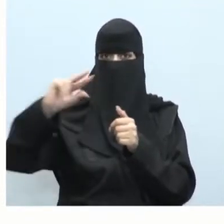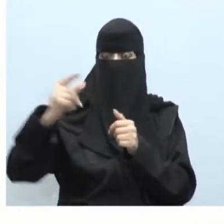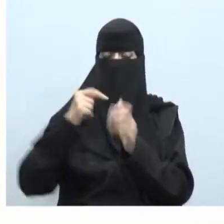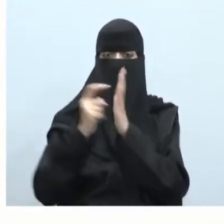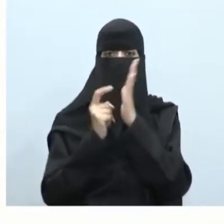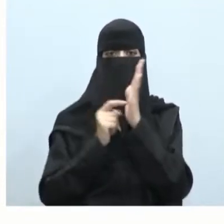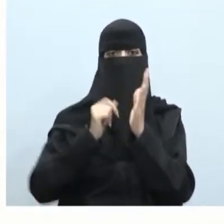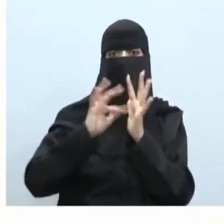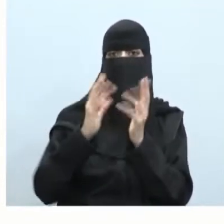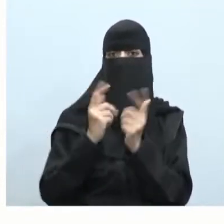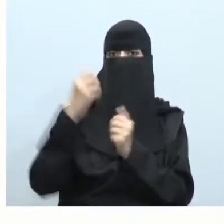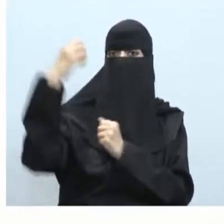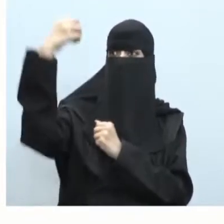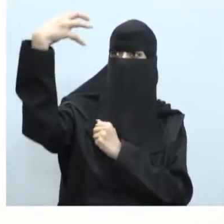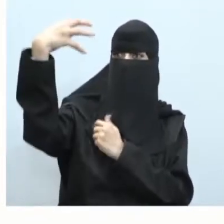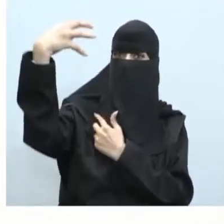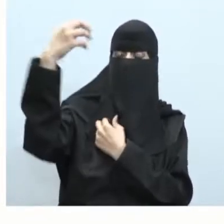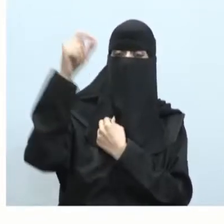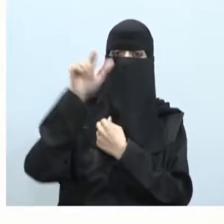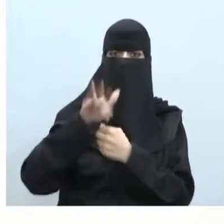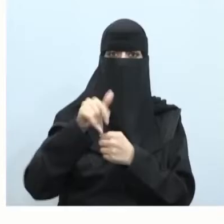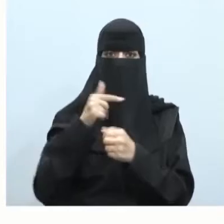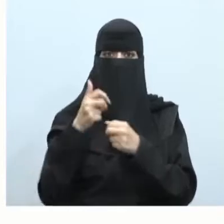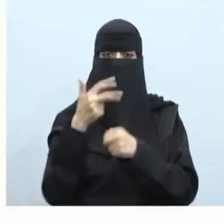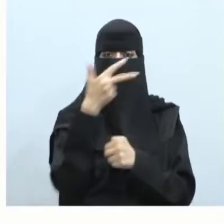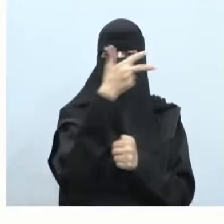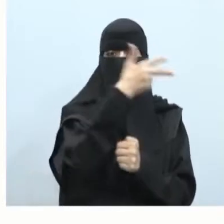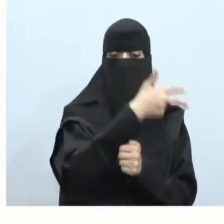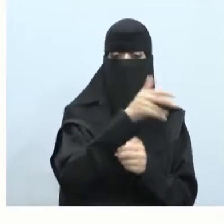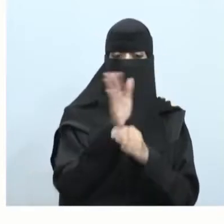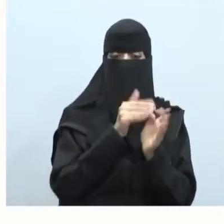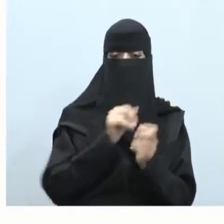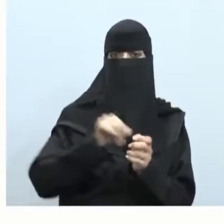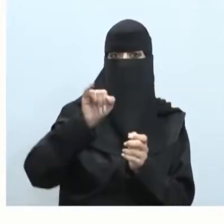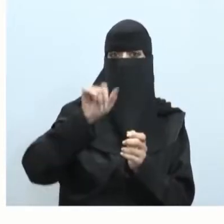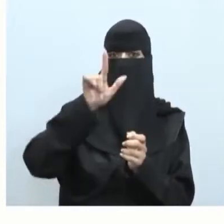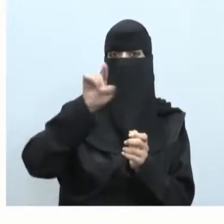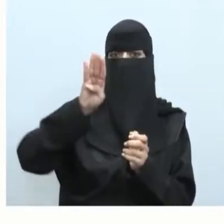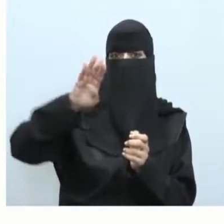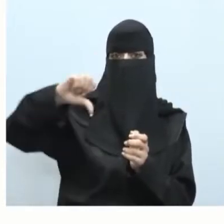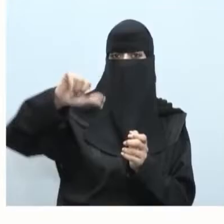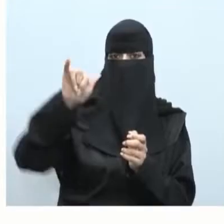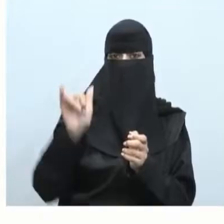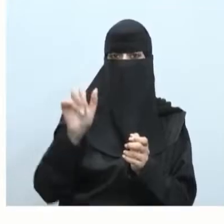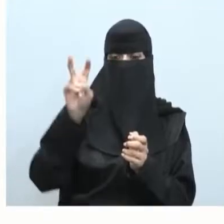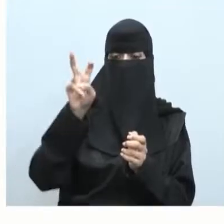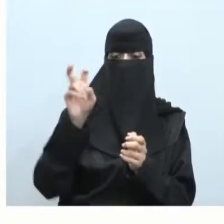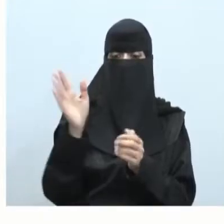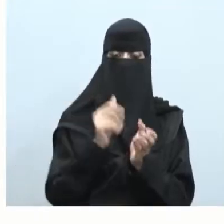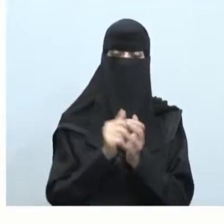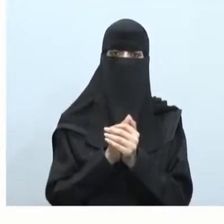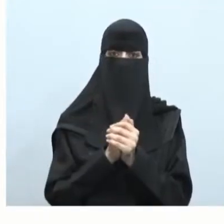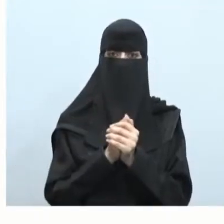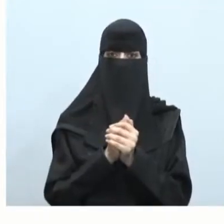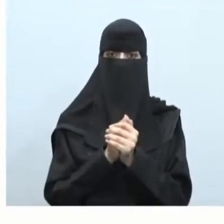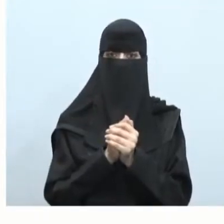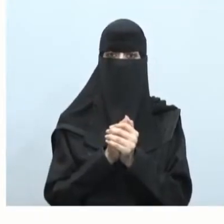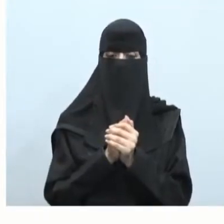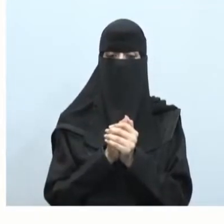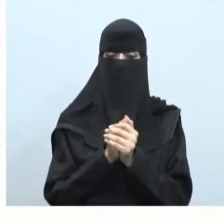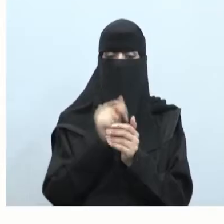نظامنا الشمسي وفي الغرب تسمى ملكوي أي